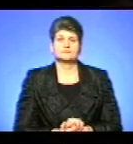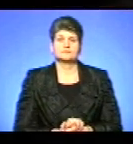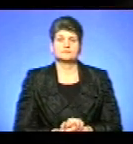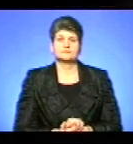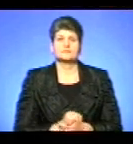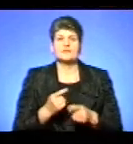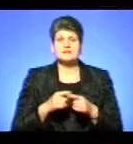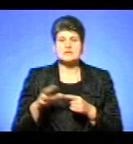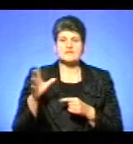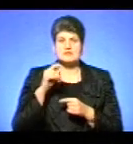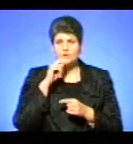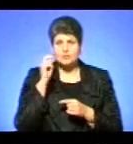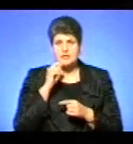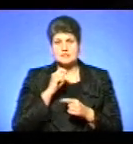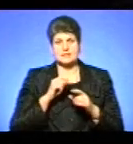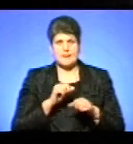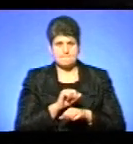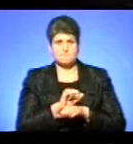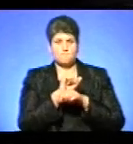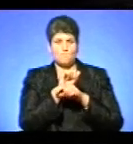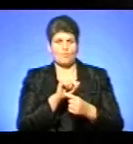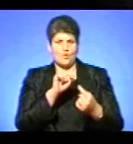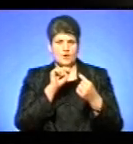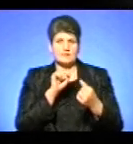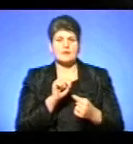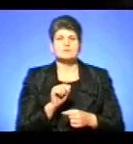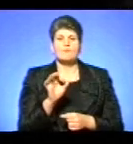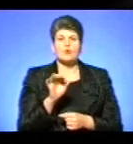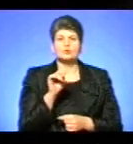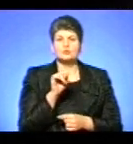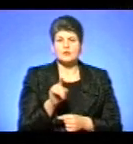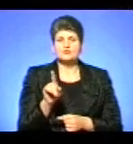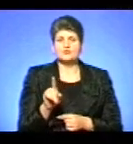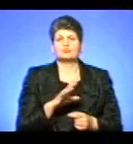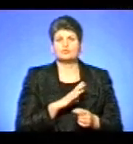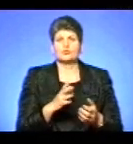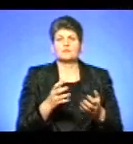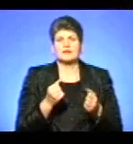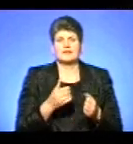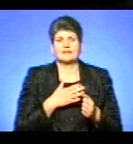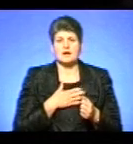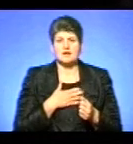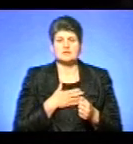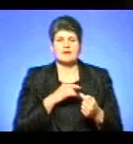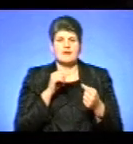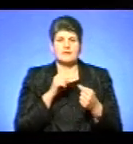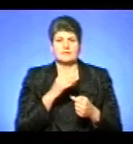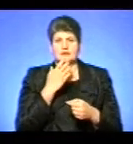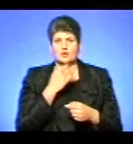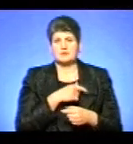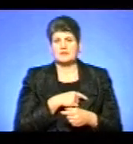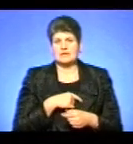Це всеукраїнський протест. Протест проти того, що було прийнято нашими, я вже можу сміло казати, антинародними